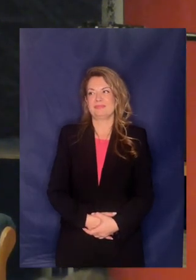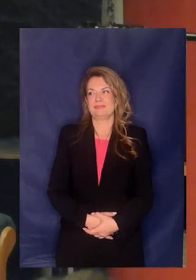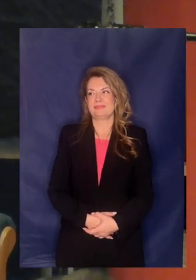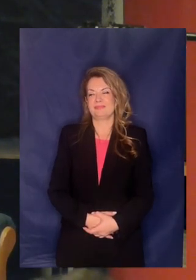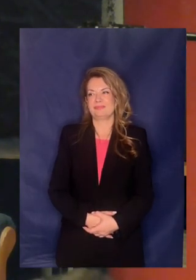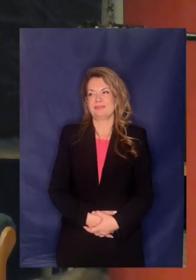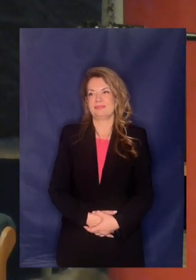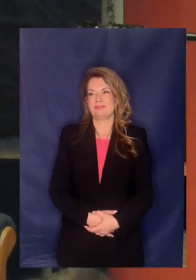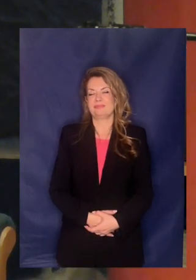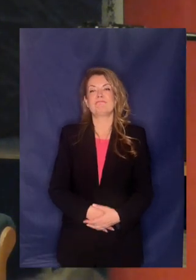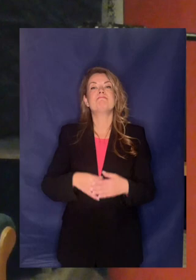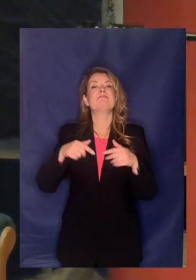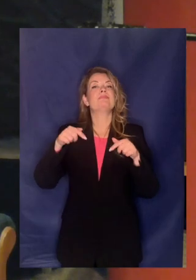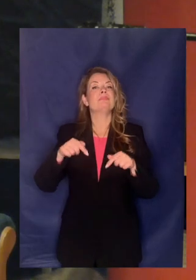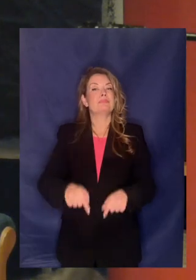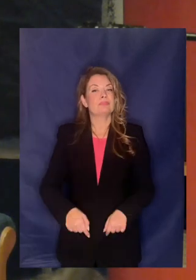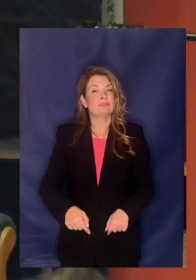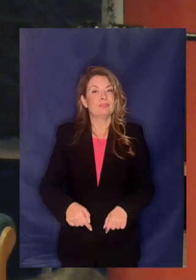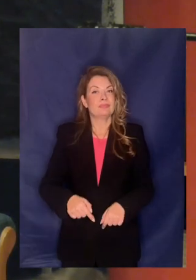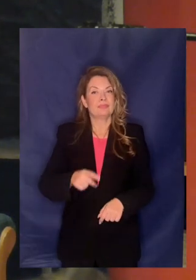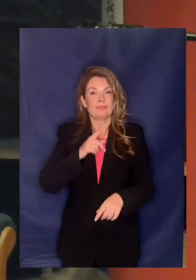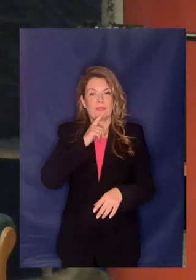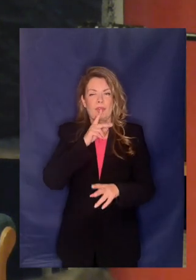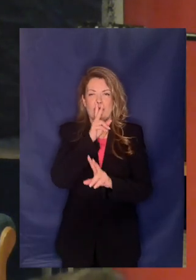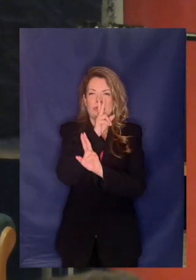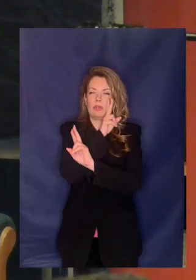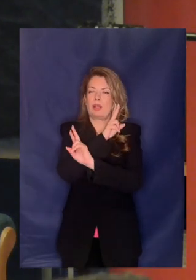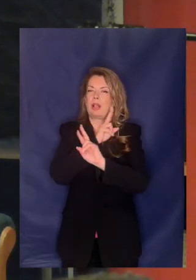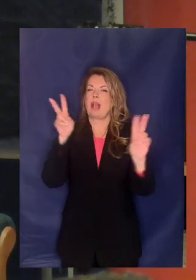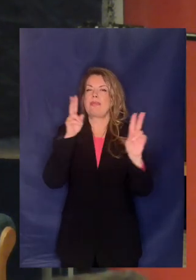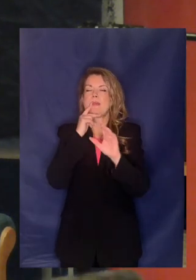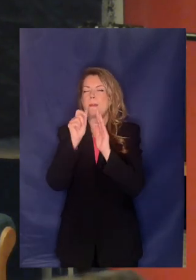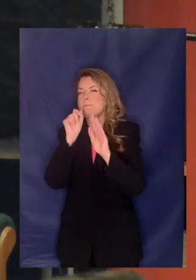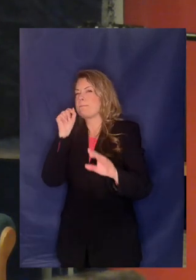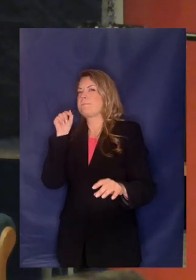και τώρα να πάτε το ξεκάθαρα μήνυμα